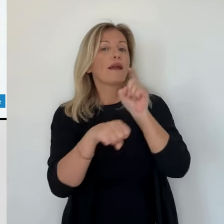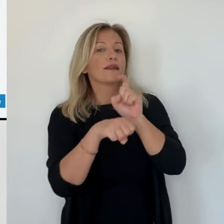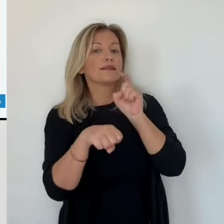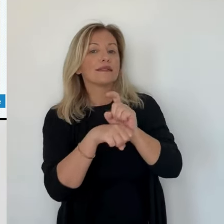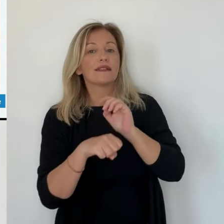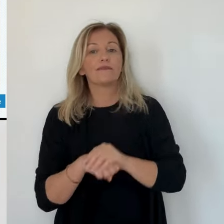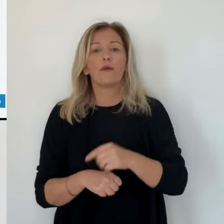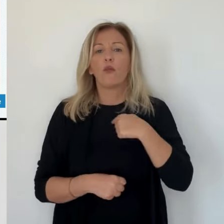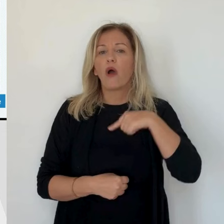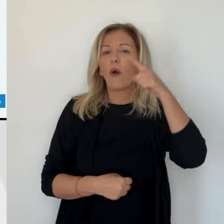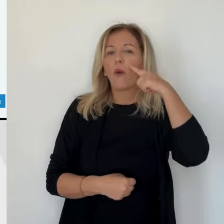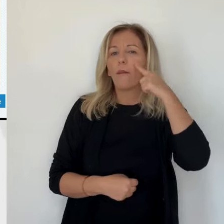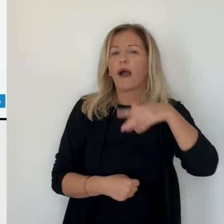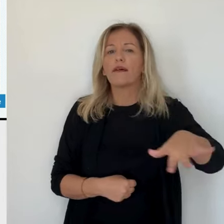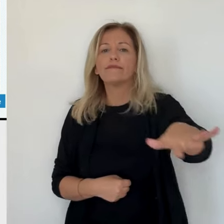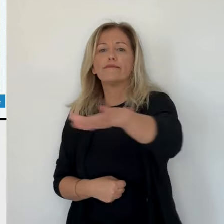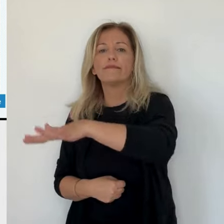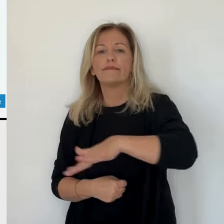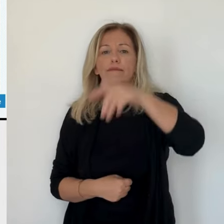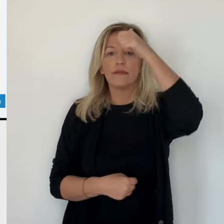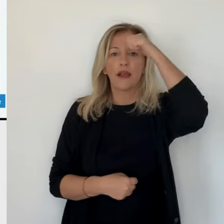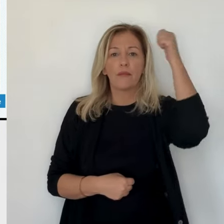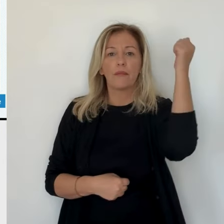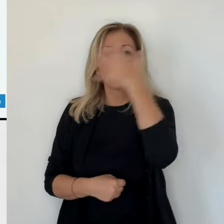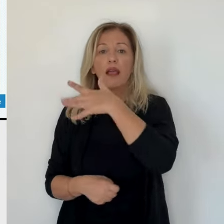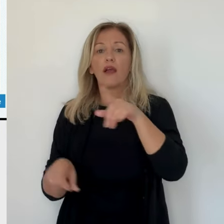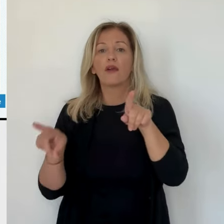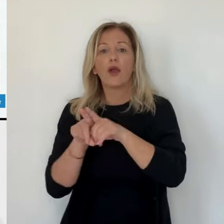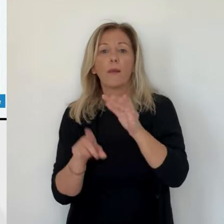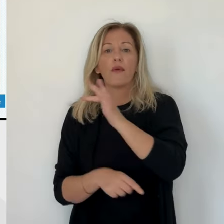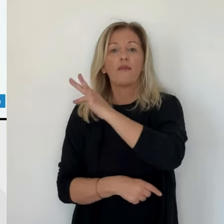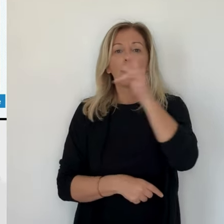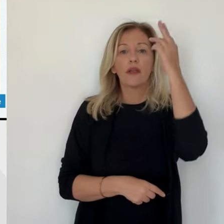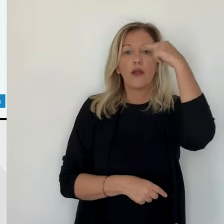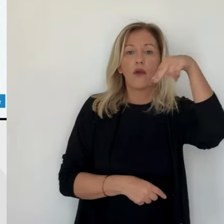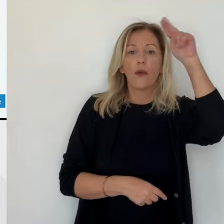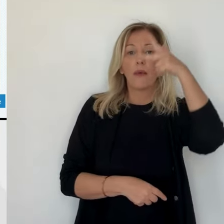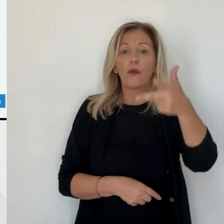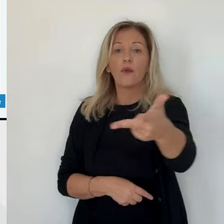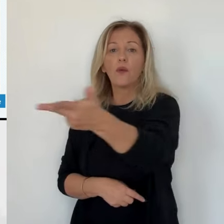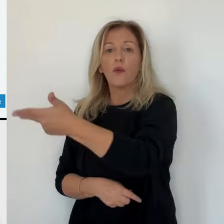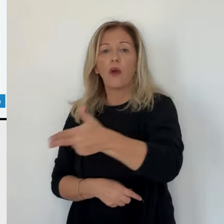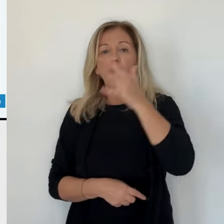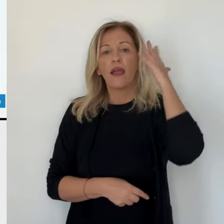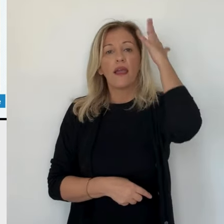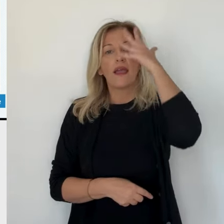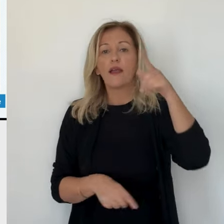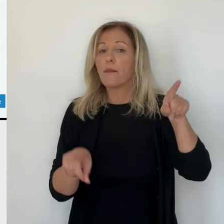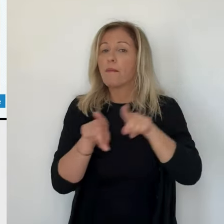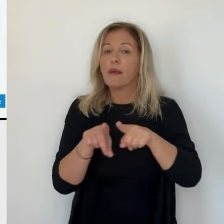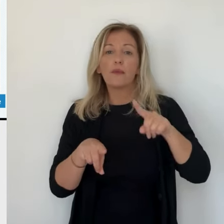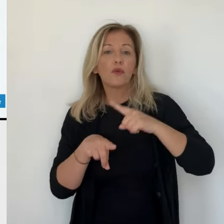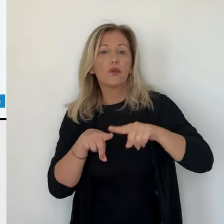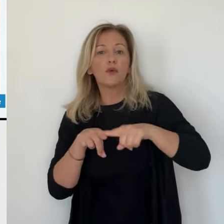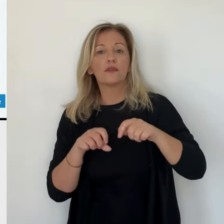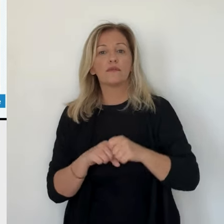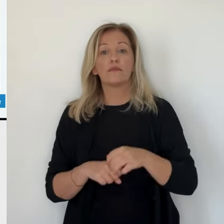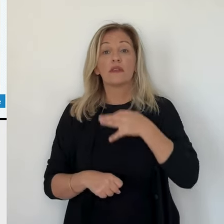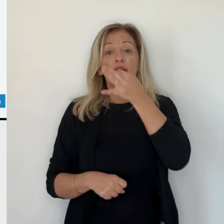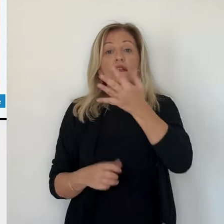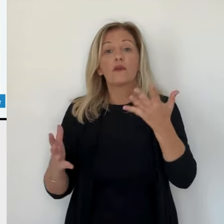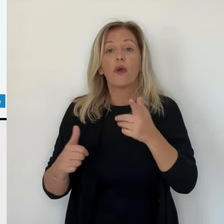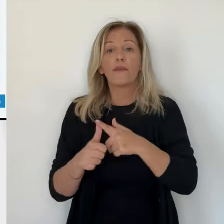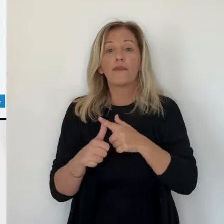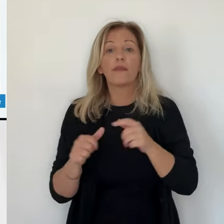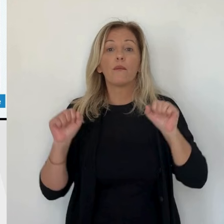intérêt, ont mis en haut de la pile les mêmes choses que mettent les Français et les Européens. Je vous les cite, un pouvoir d'achat, sécurité et